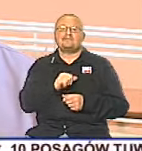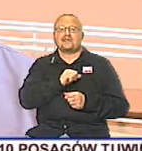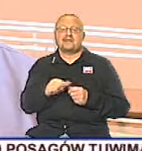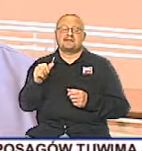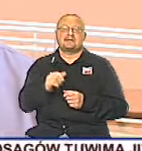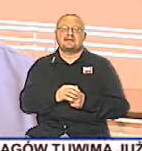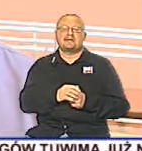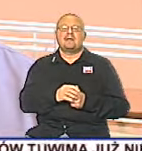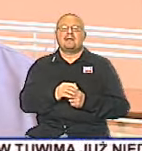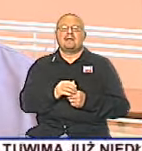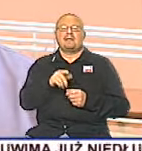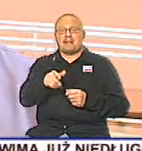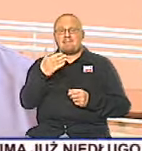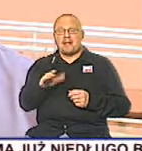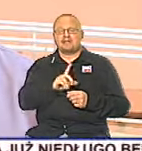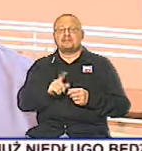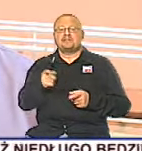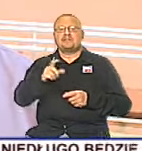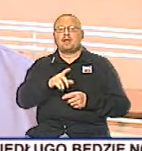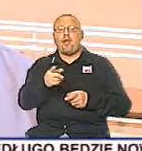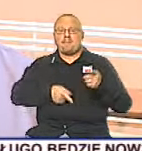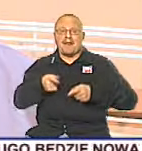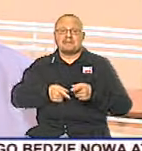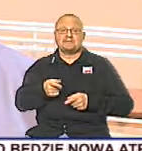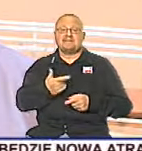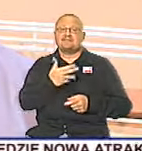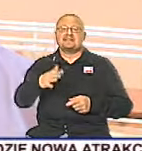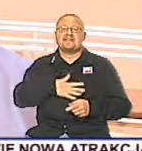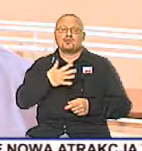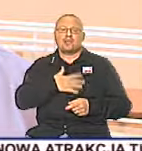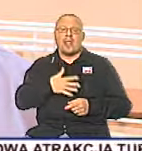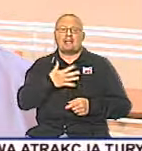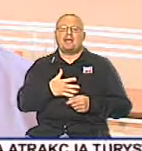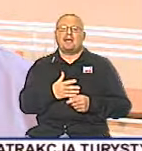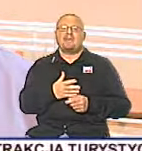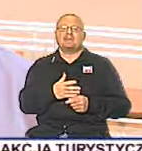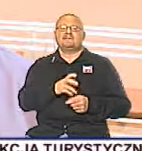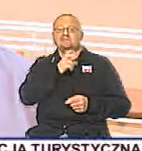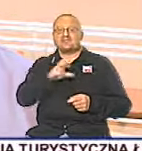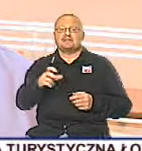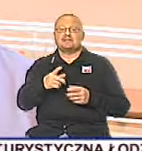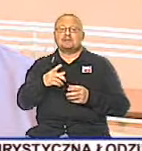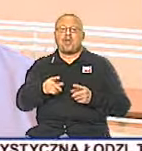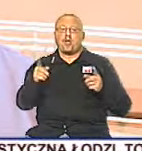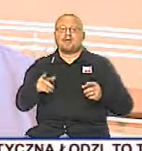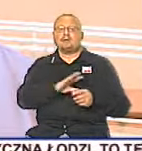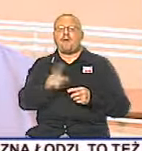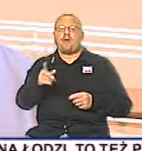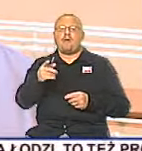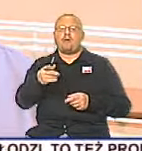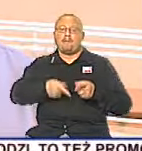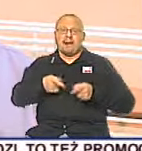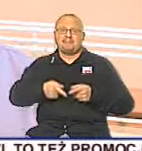ryzyko. Tym bardziej, że zabieg operacyjny, znieczulenie, ten wczesny okres pooperacyjny, może